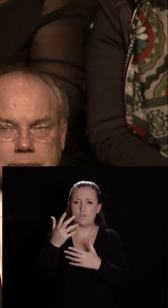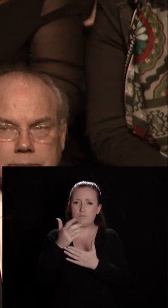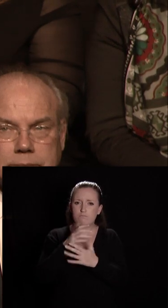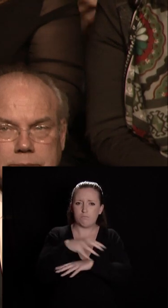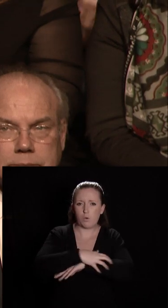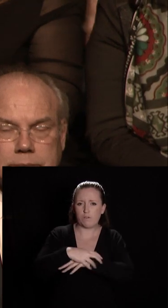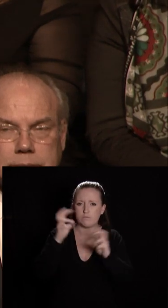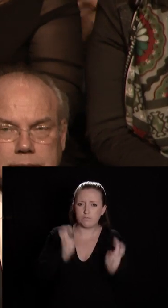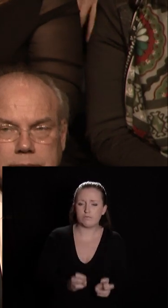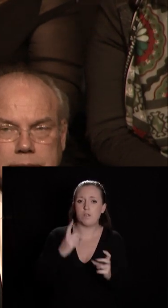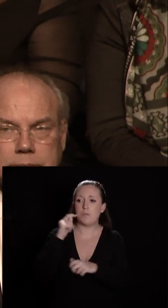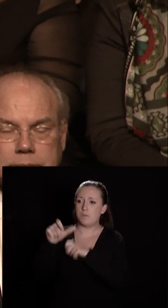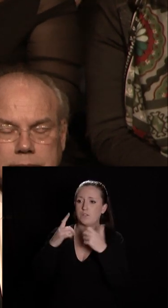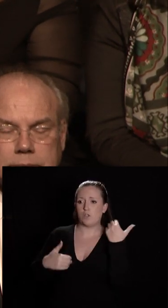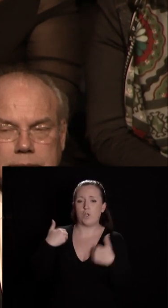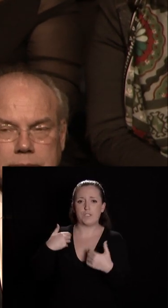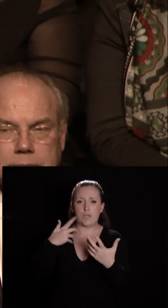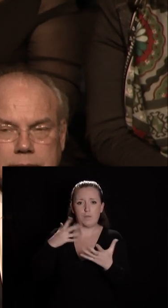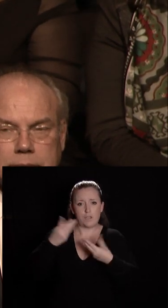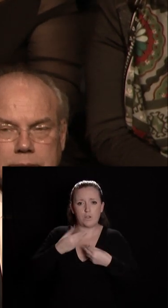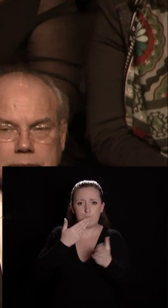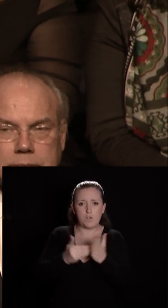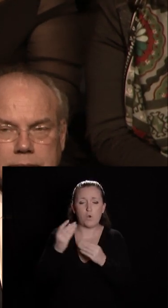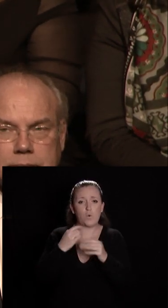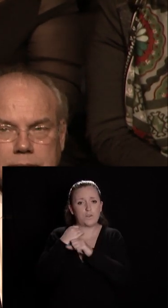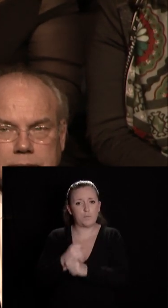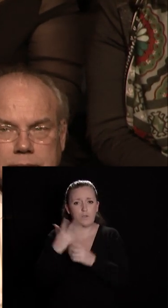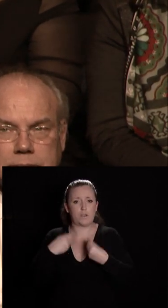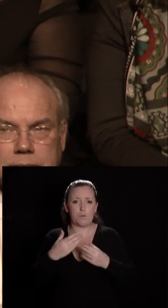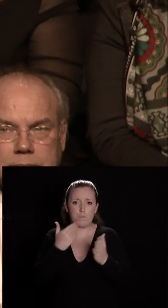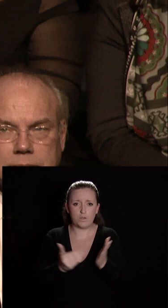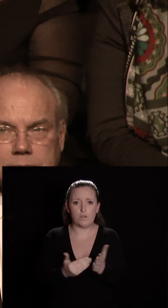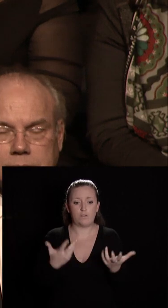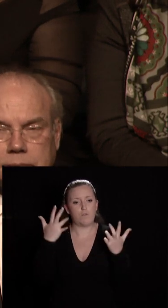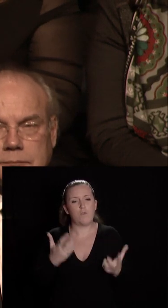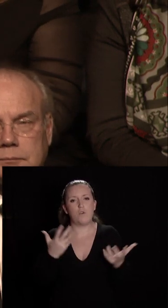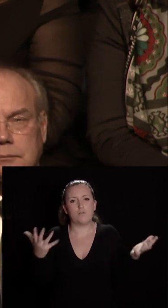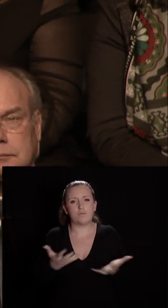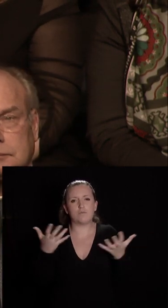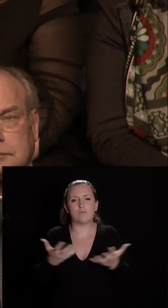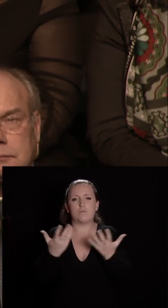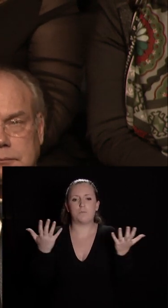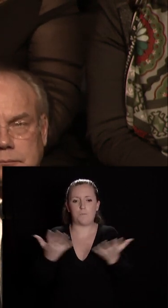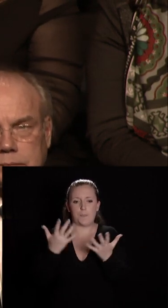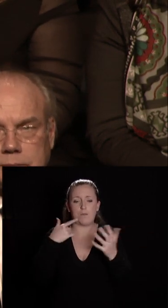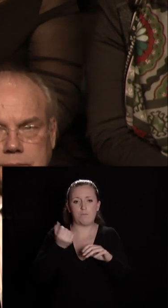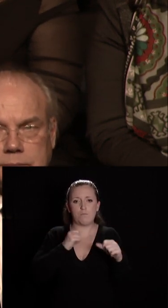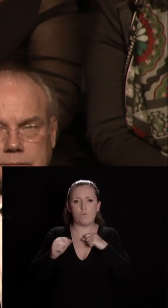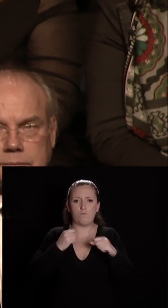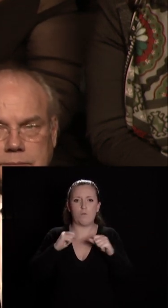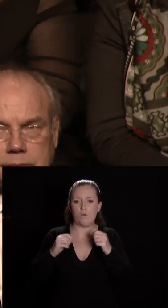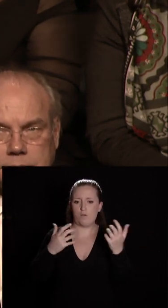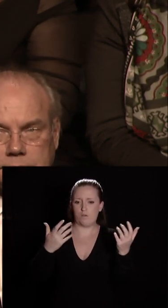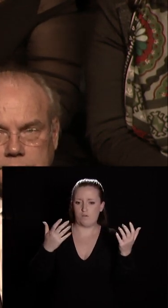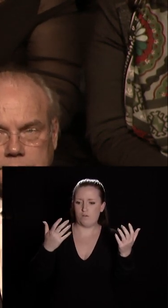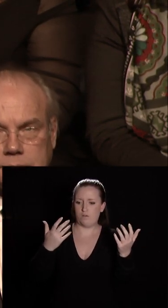mieux les personnes en situation de handicap ou de dépendance nous nous voulons favoriser à Dijon un profond mouvement une sorte d